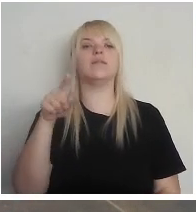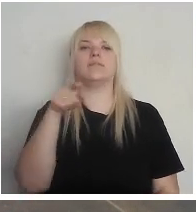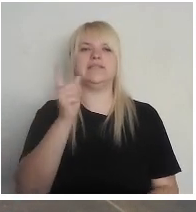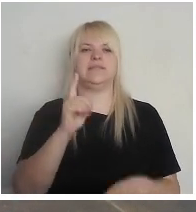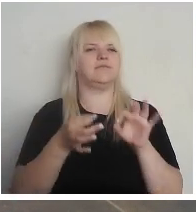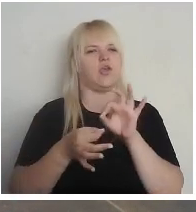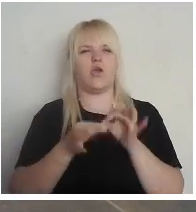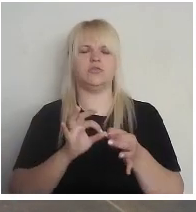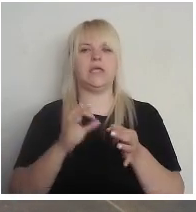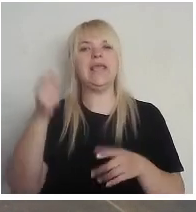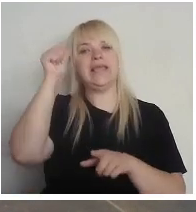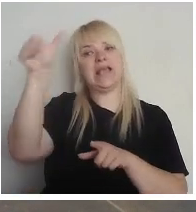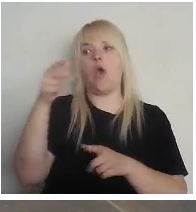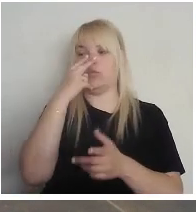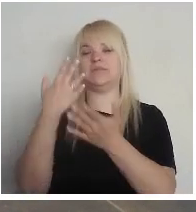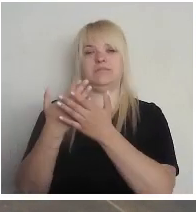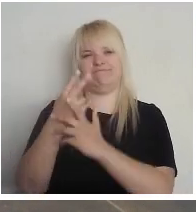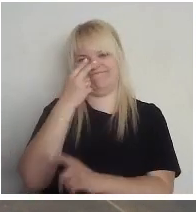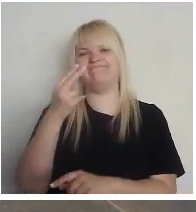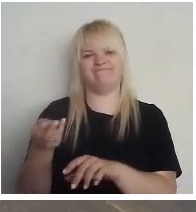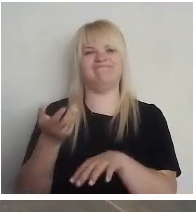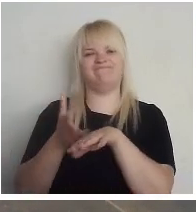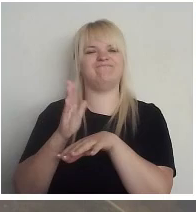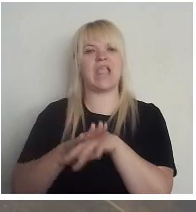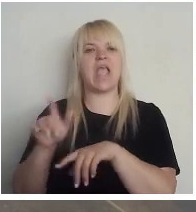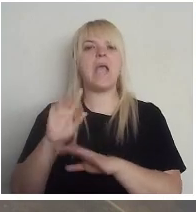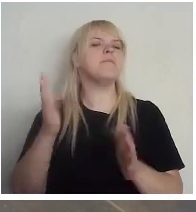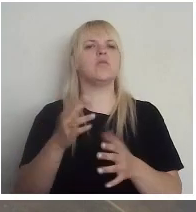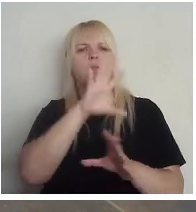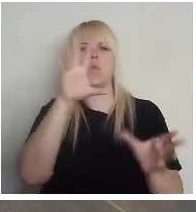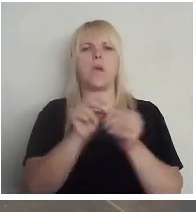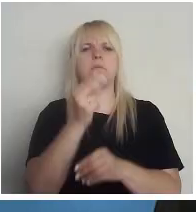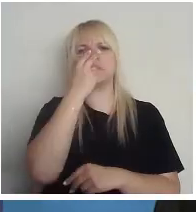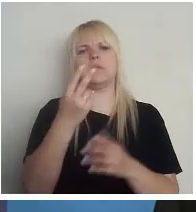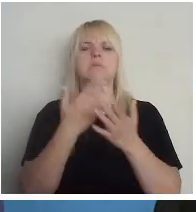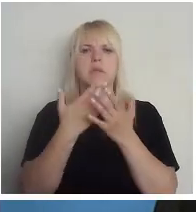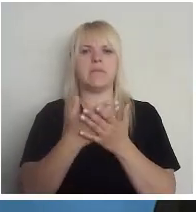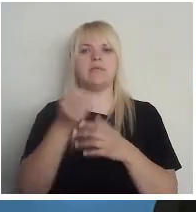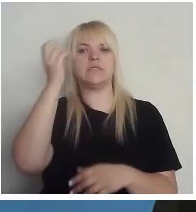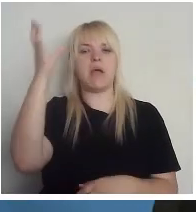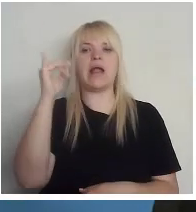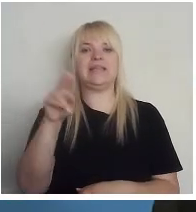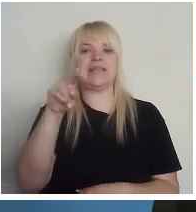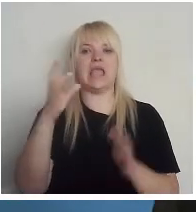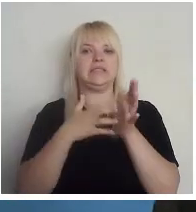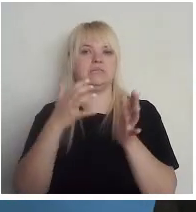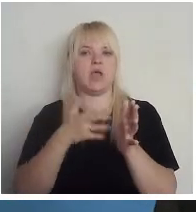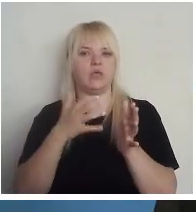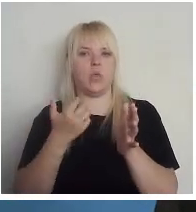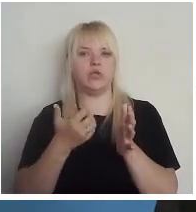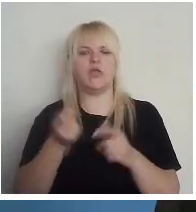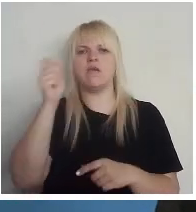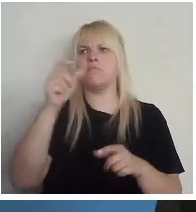Mēs igaunīs piemērā to ļoti labi redzam, taču kopumā skatoties, paskatīsimies kaut vai uz smartaidīja izmantošanu. Vairāk nekā miljonas